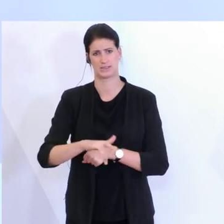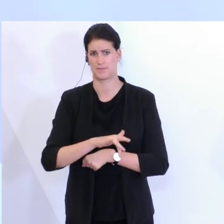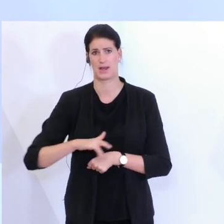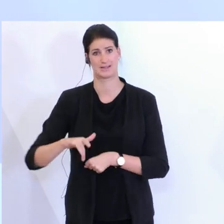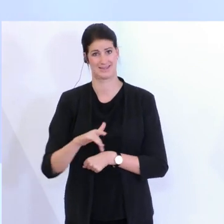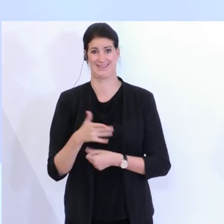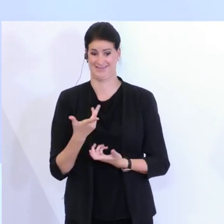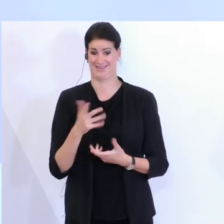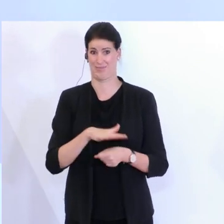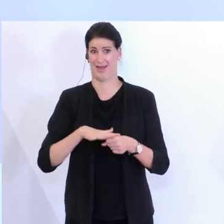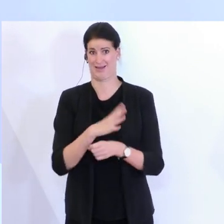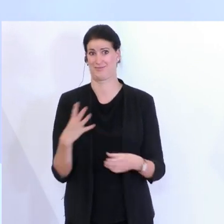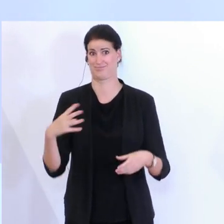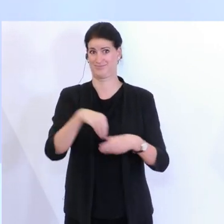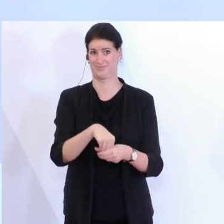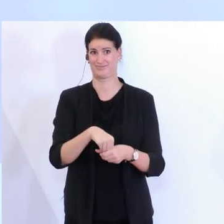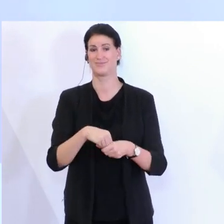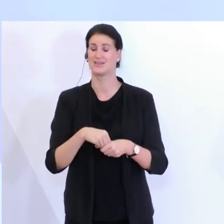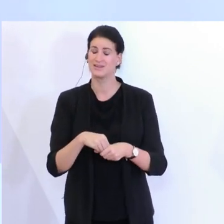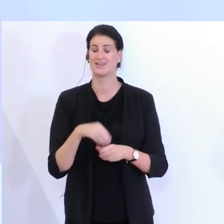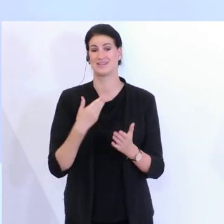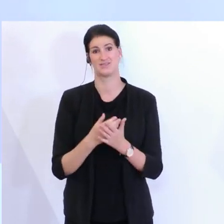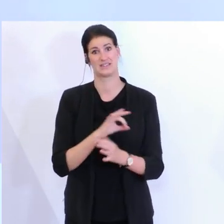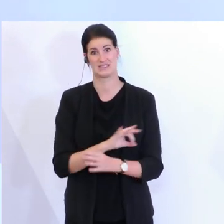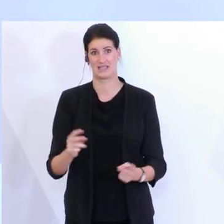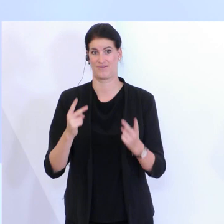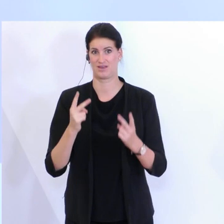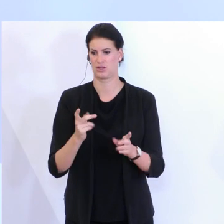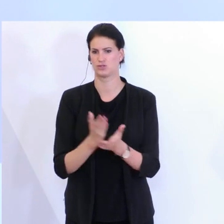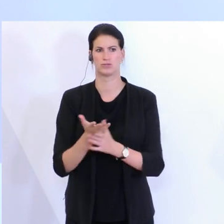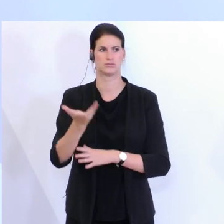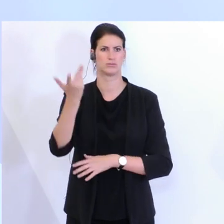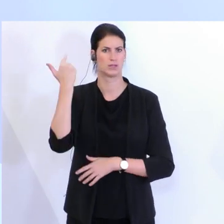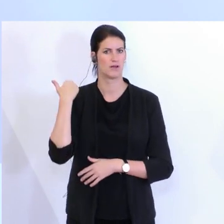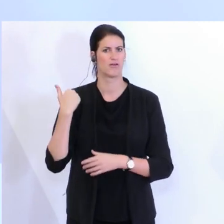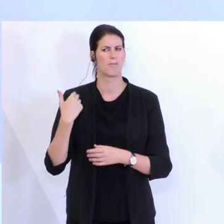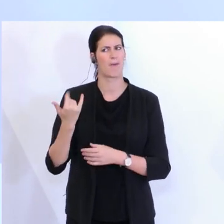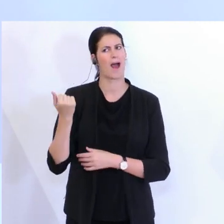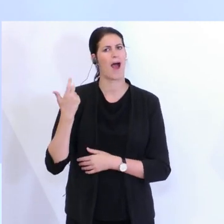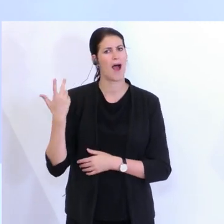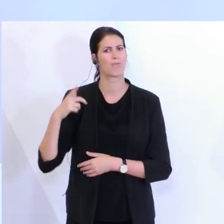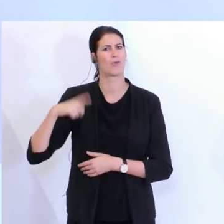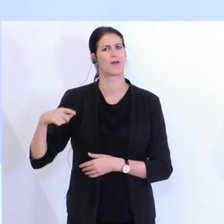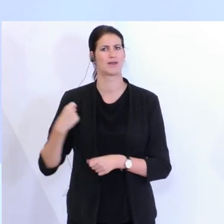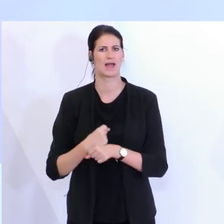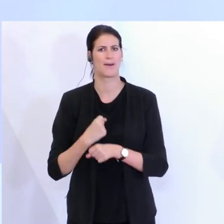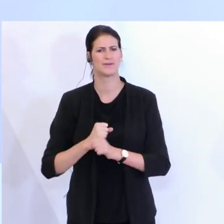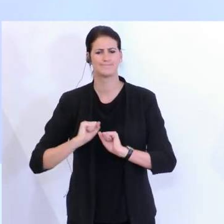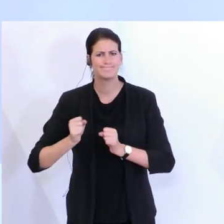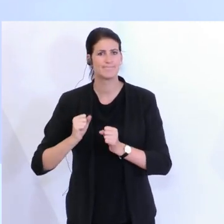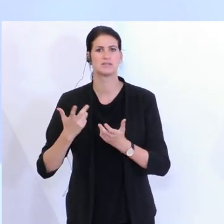sichern und wir haben bereits vor Monaten daran gearbeitet, speziell auch für den Tourismus ein Corona